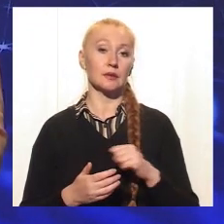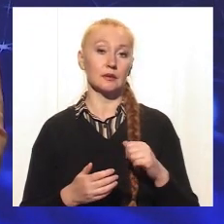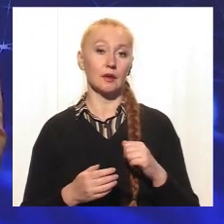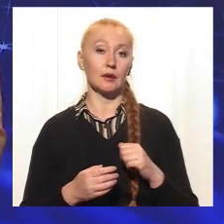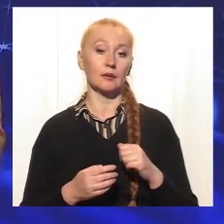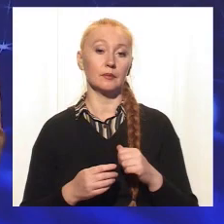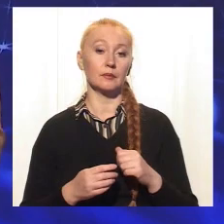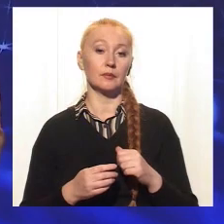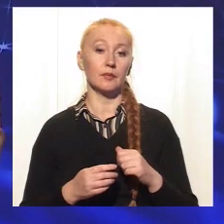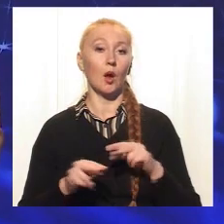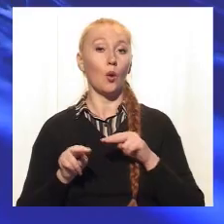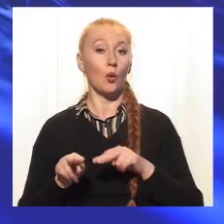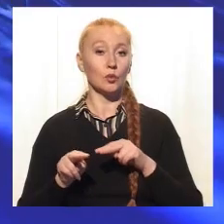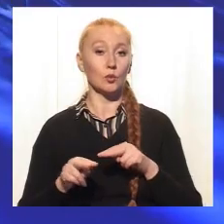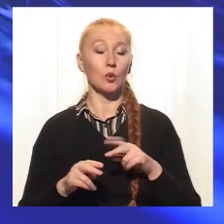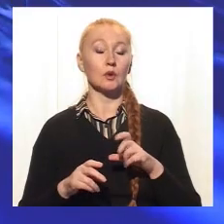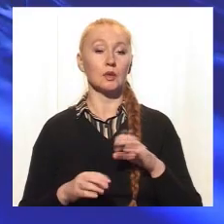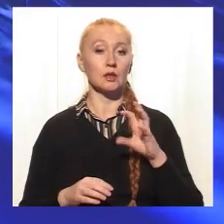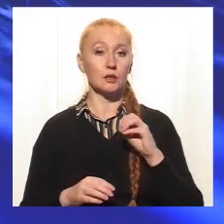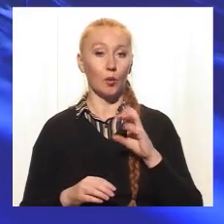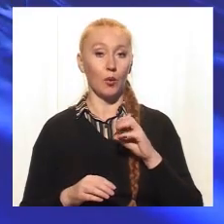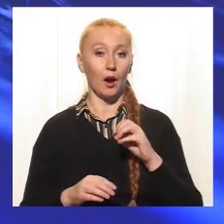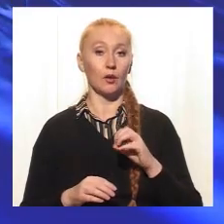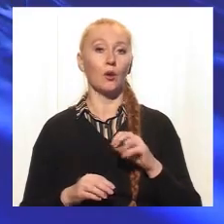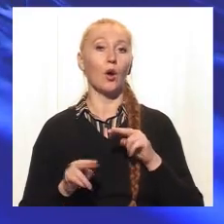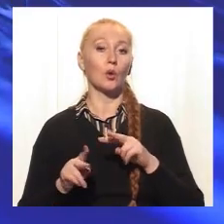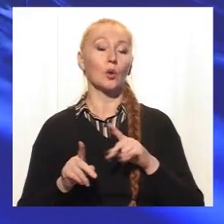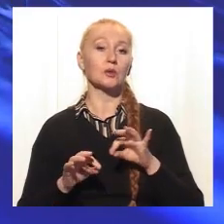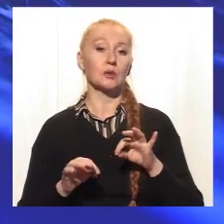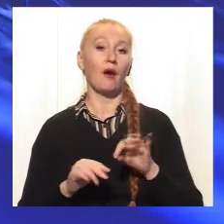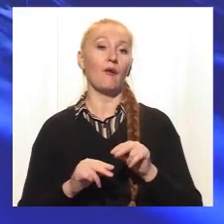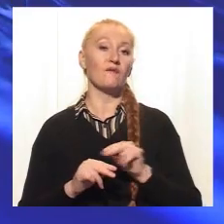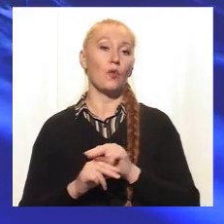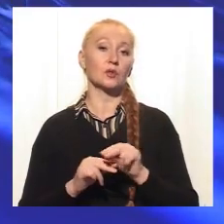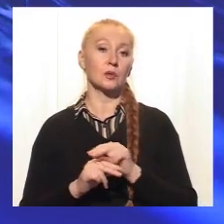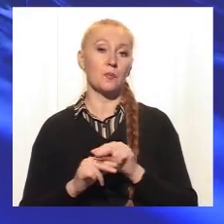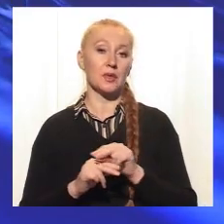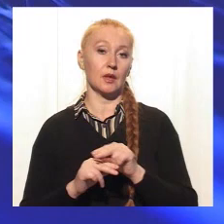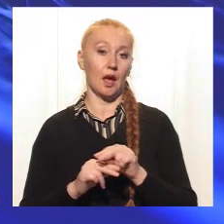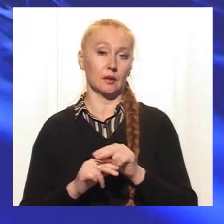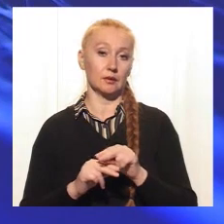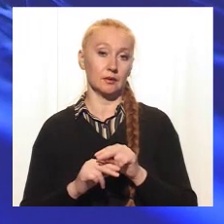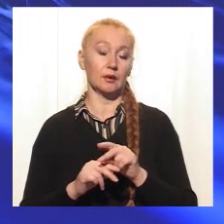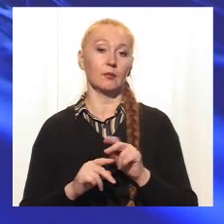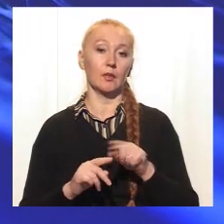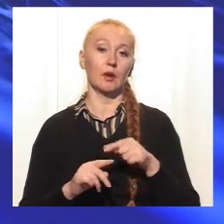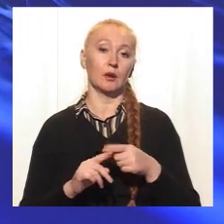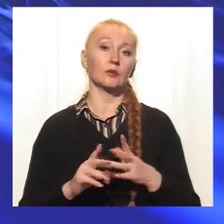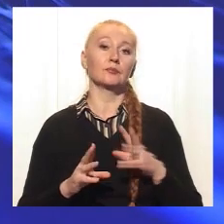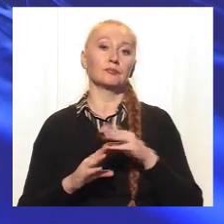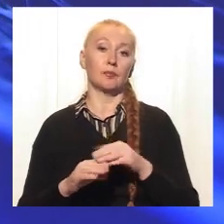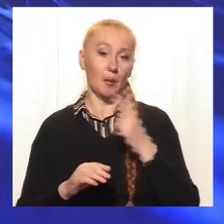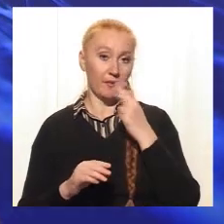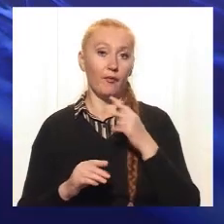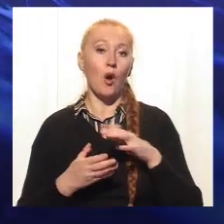саме контроль за собакою, контроль за вихованням та соціалізацією собаки,